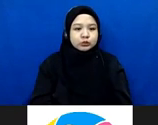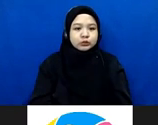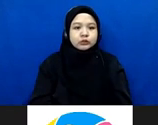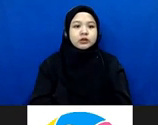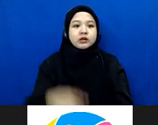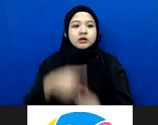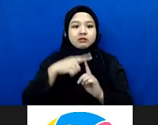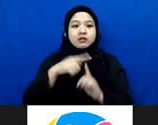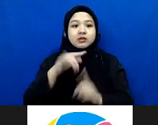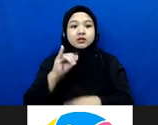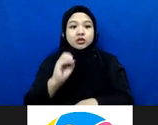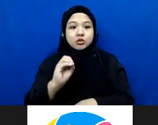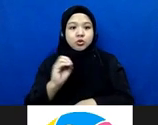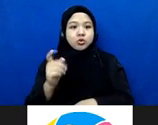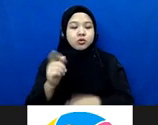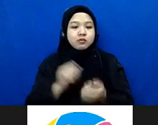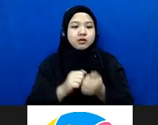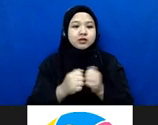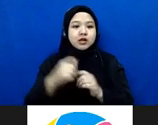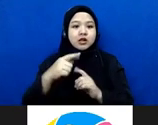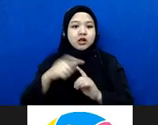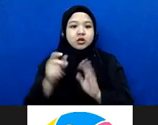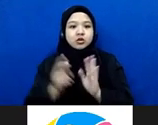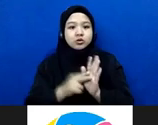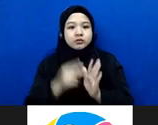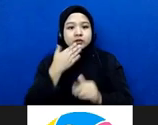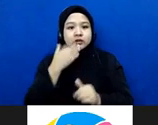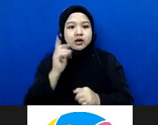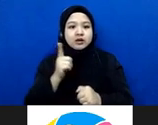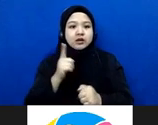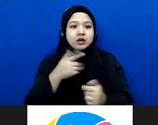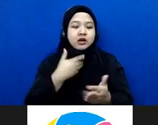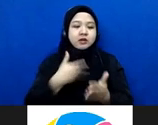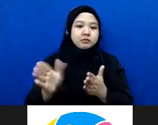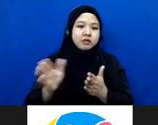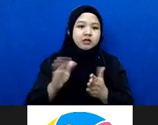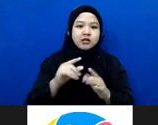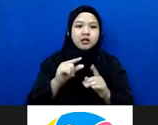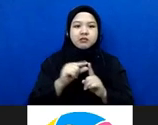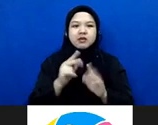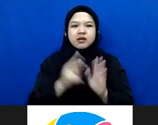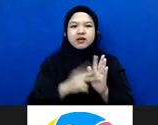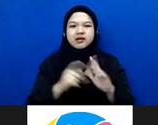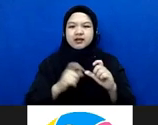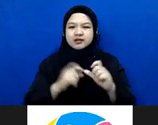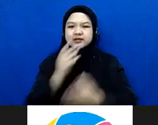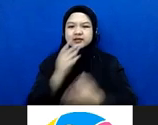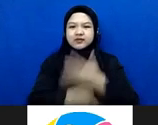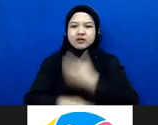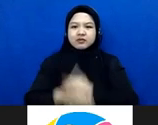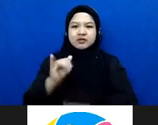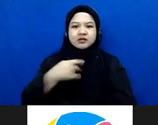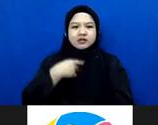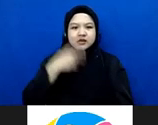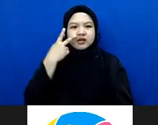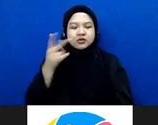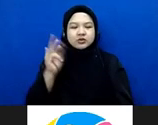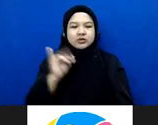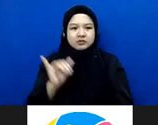mas Tio kalau dalam perkara TUN belakangan kerap terjadi kasus pembatalan calon penas defable saya juga mengobservasi hal yang sama ya mas